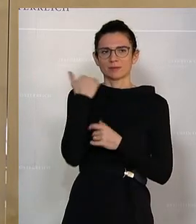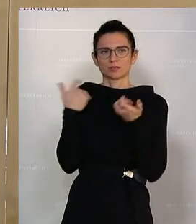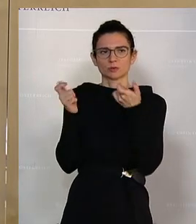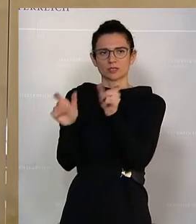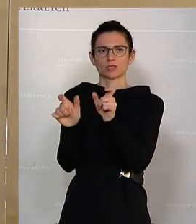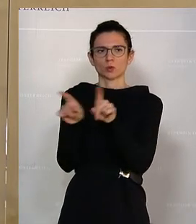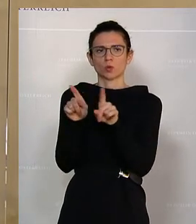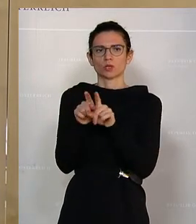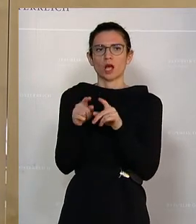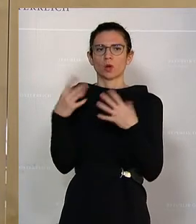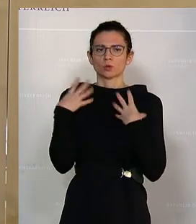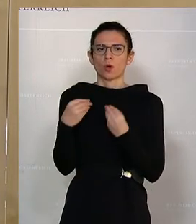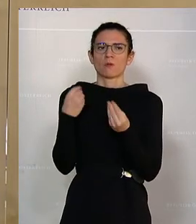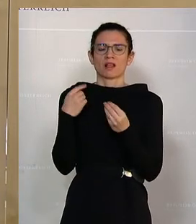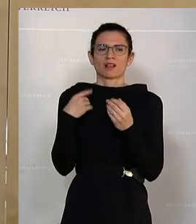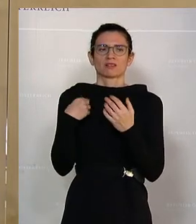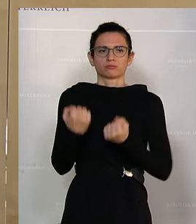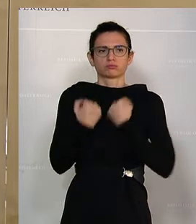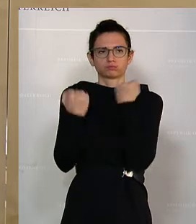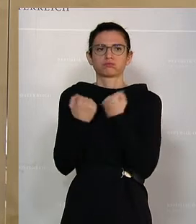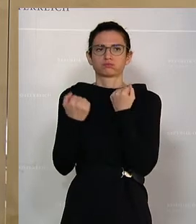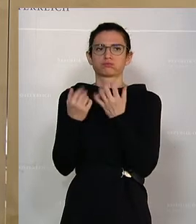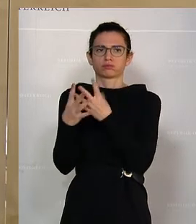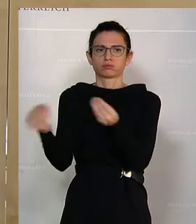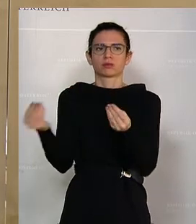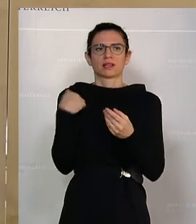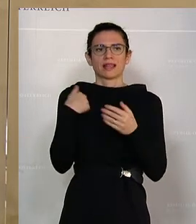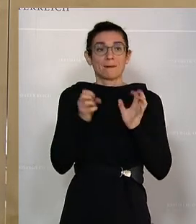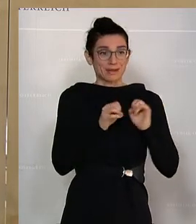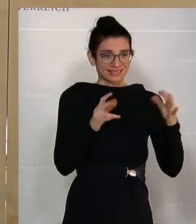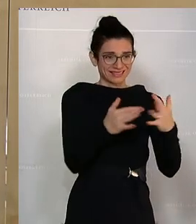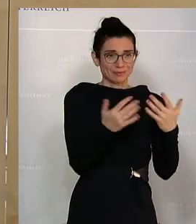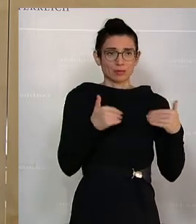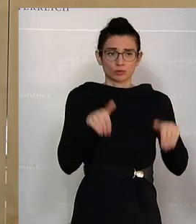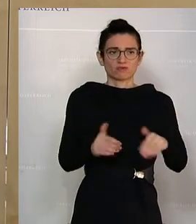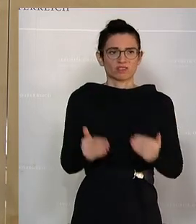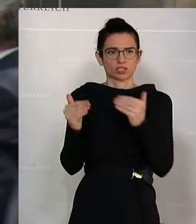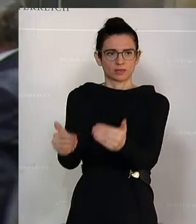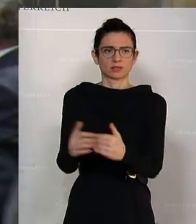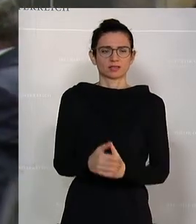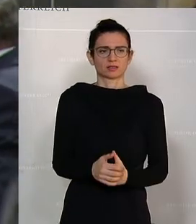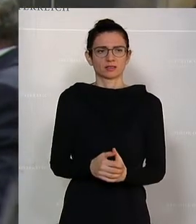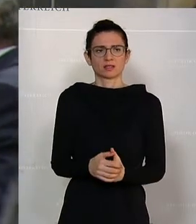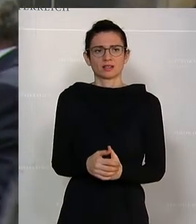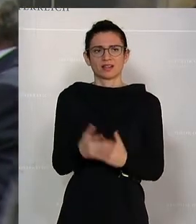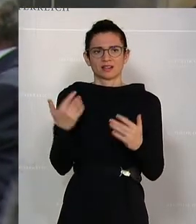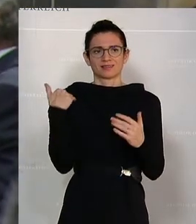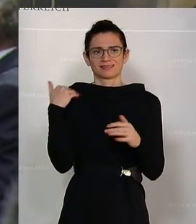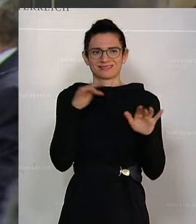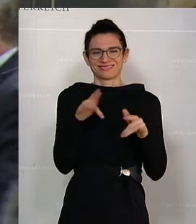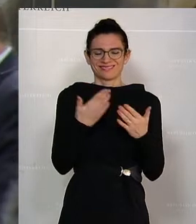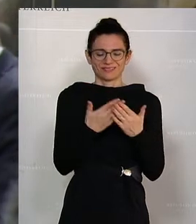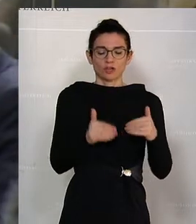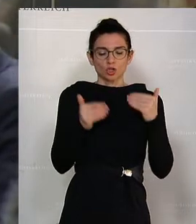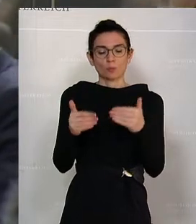Deradikalisierungsarbeit vorgestellt. Sie wissen, eine pandemiebedingte Verschiebung erfolgte auf Frühjahr 2022.